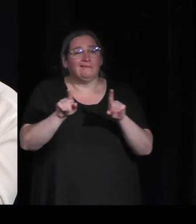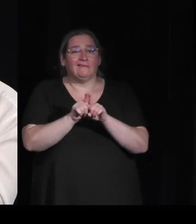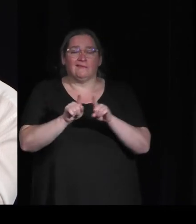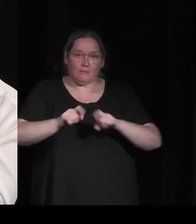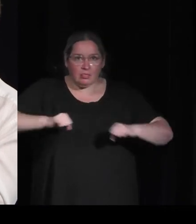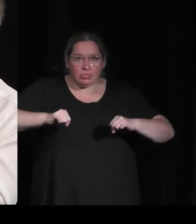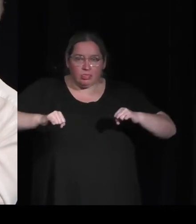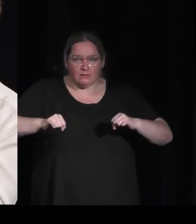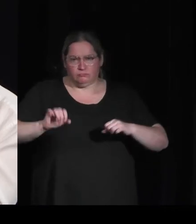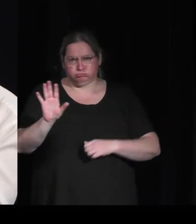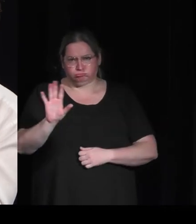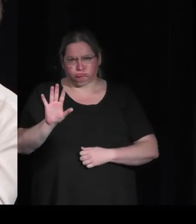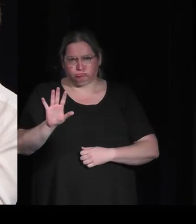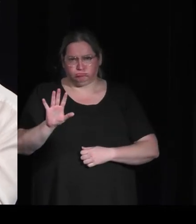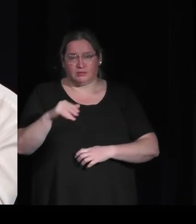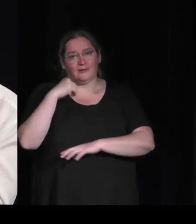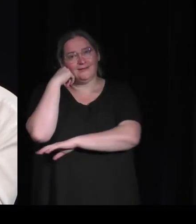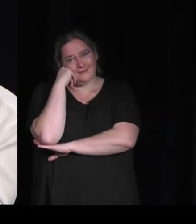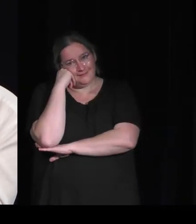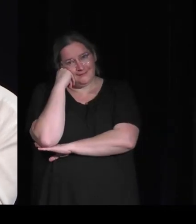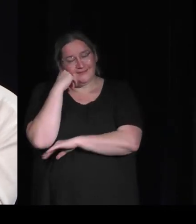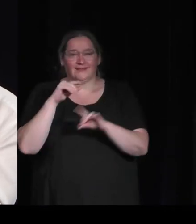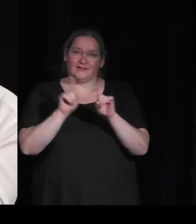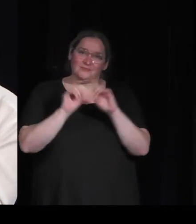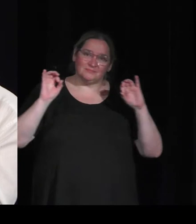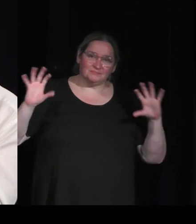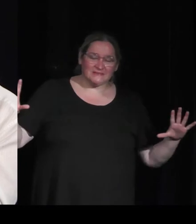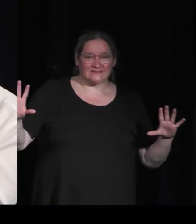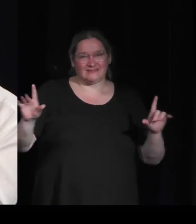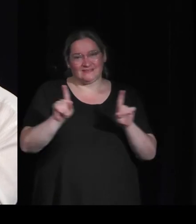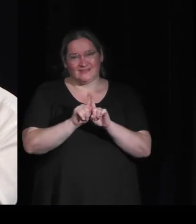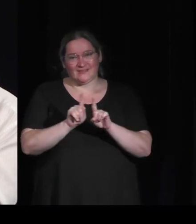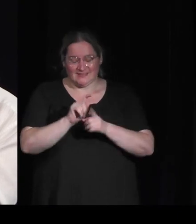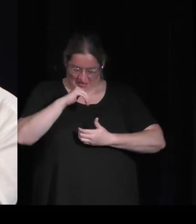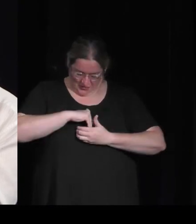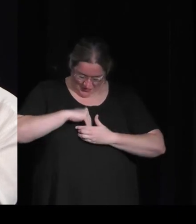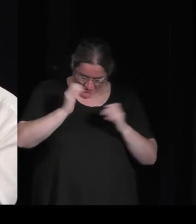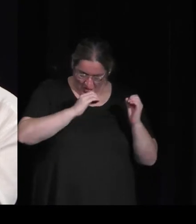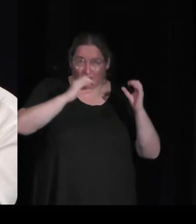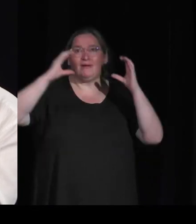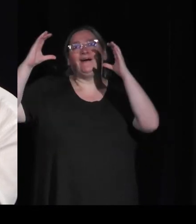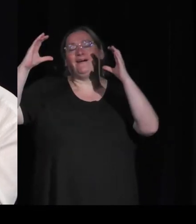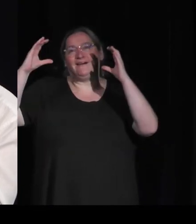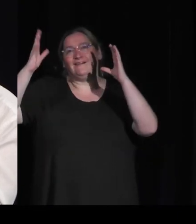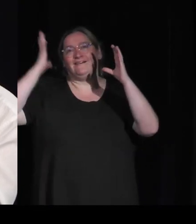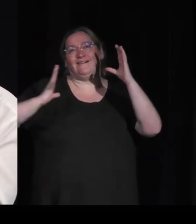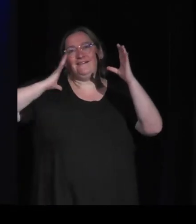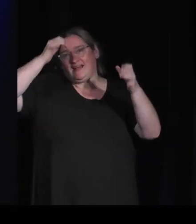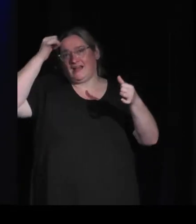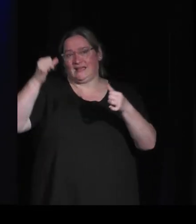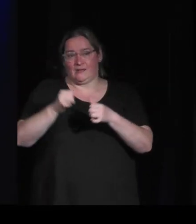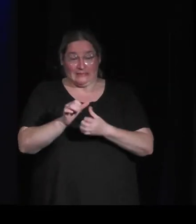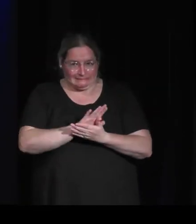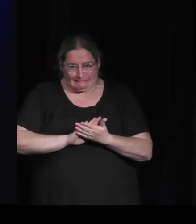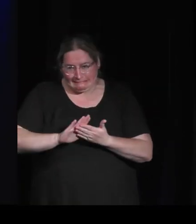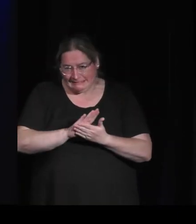hyperactive, mais d'avoir cette impression de voyager à l'intérieur de ces souvenirs-là. Excusez-moi d'avoir pas bien compris. Je suis désolé.